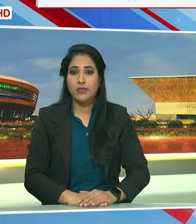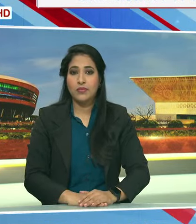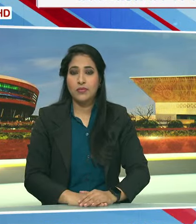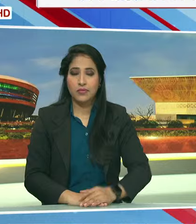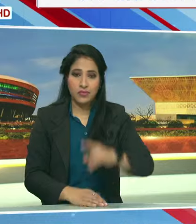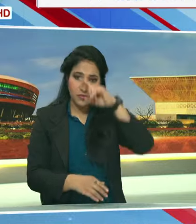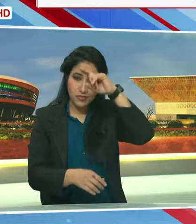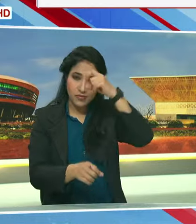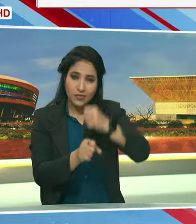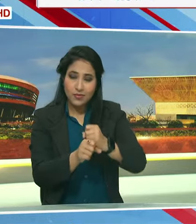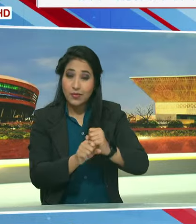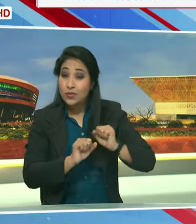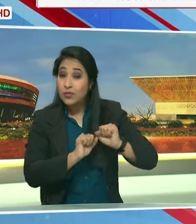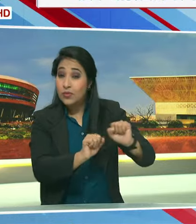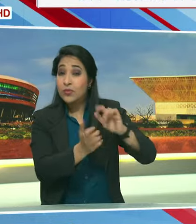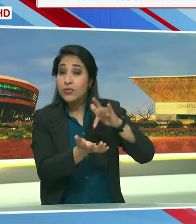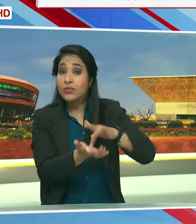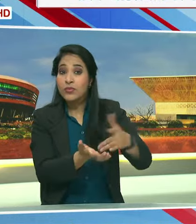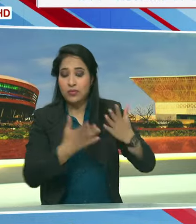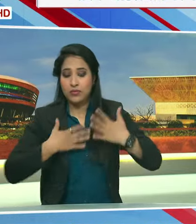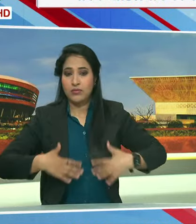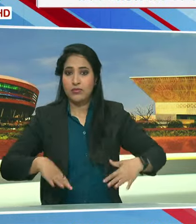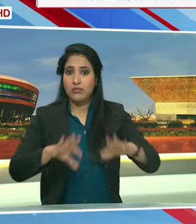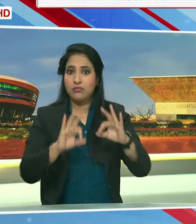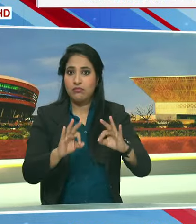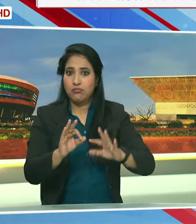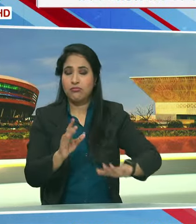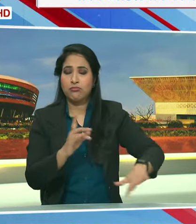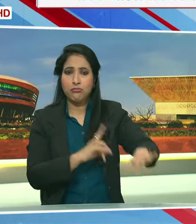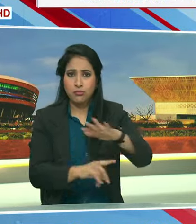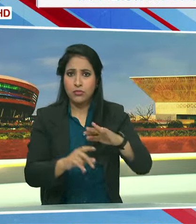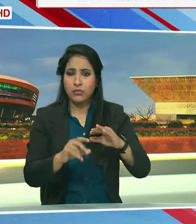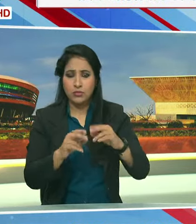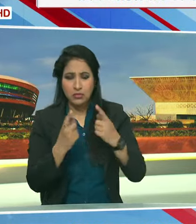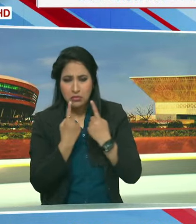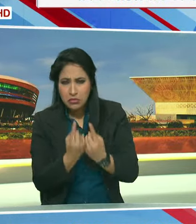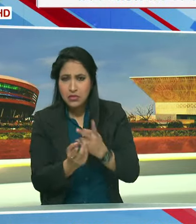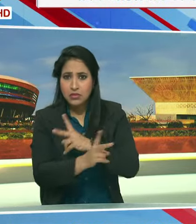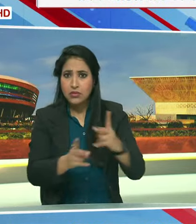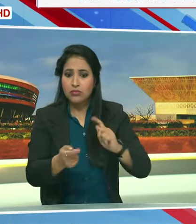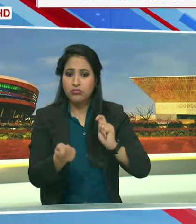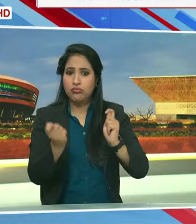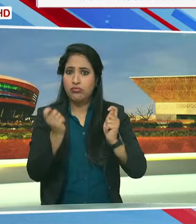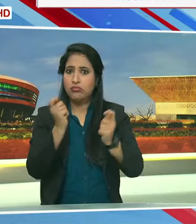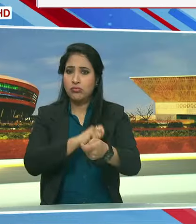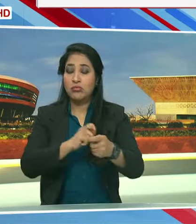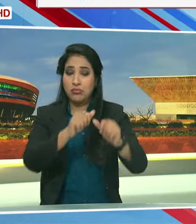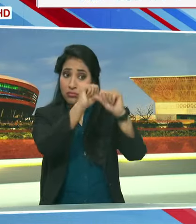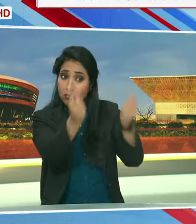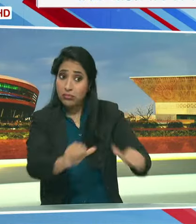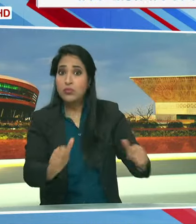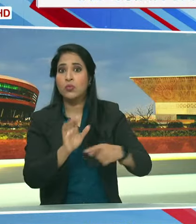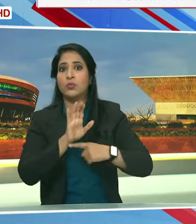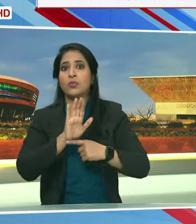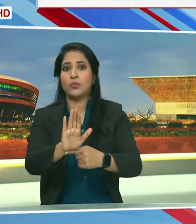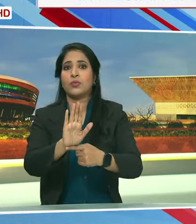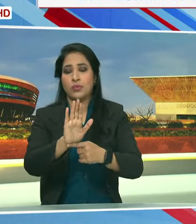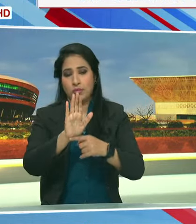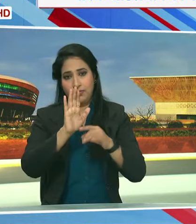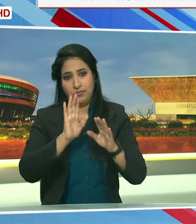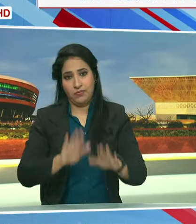गुजुरात ने स्वास्थ के क्षेत्र में बड़े सुधार का मौडल पेश किया है